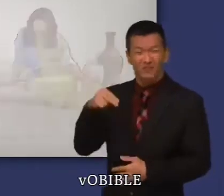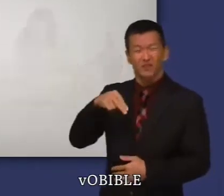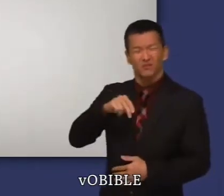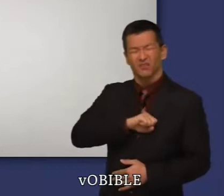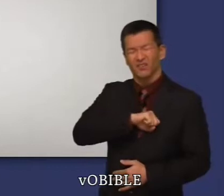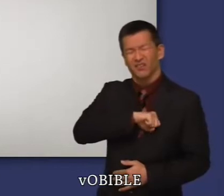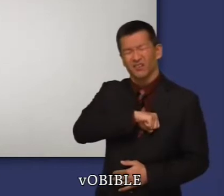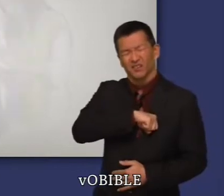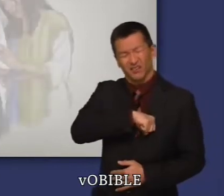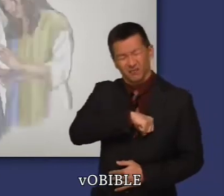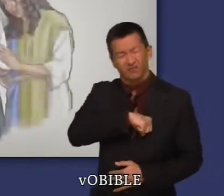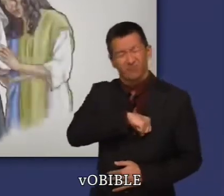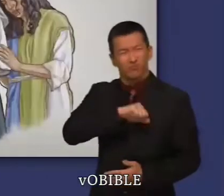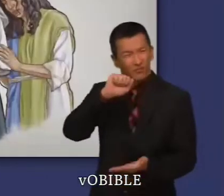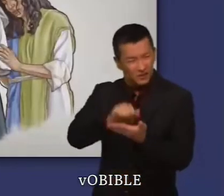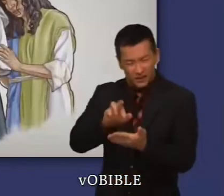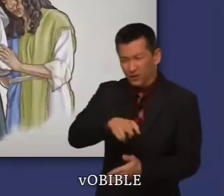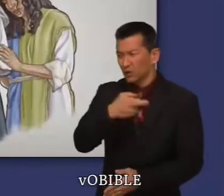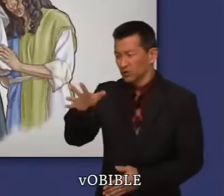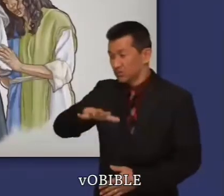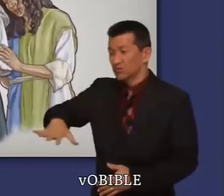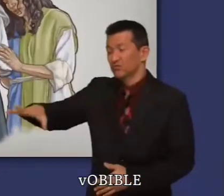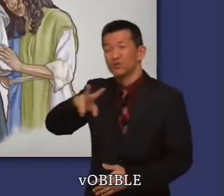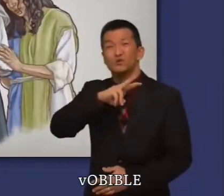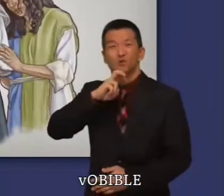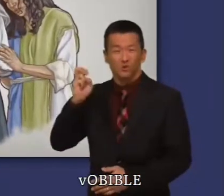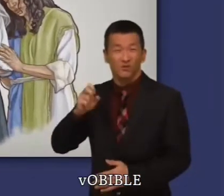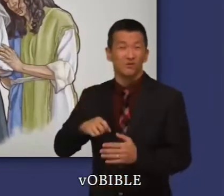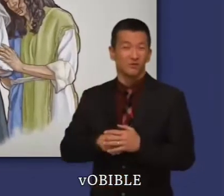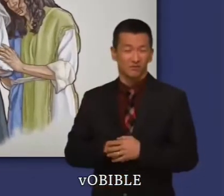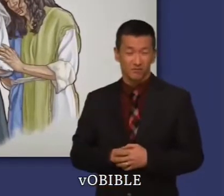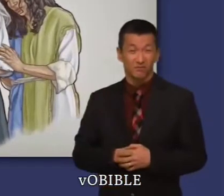Noémie, qui a le cœur brisé, décide de rentrer à Bethléem.